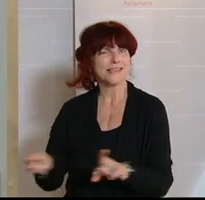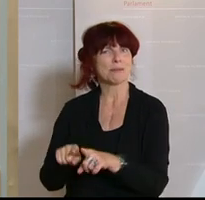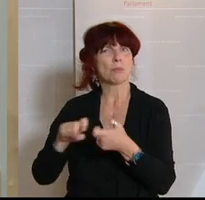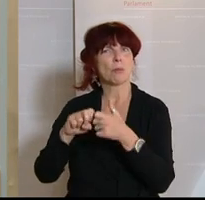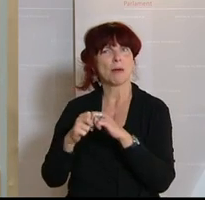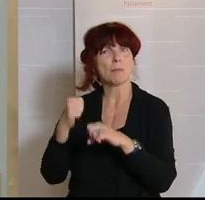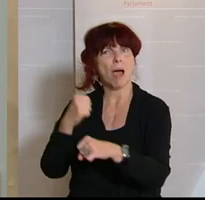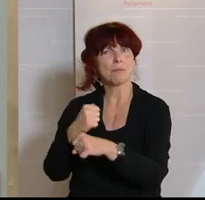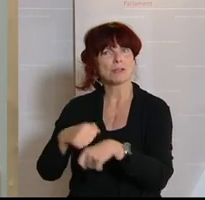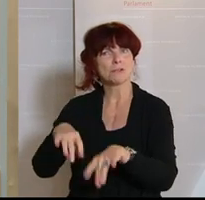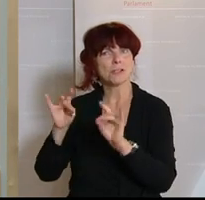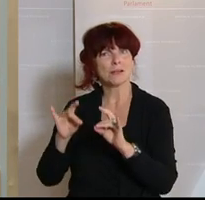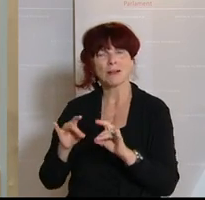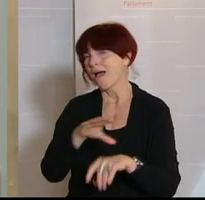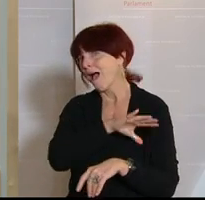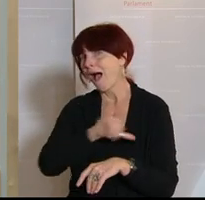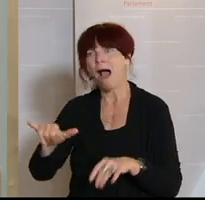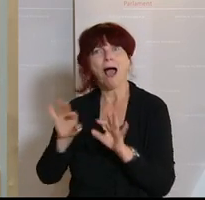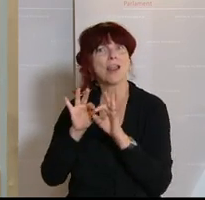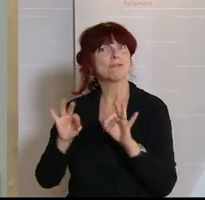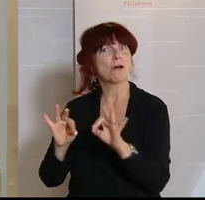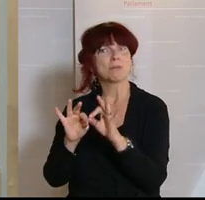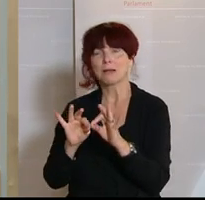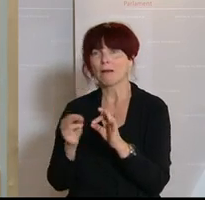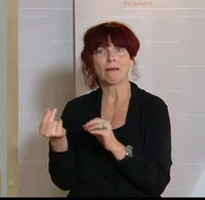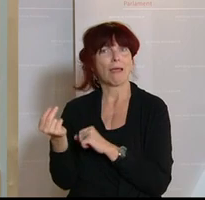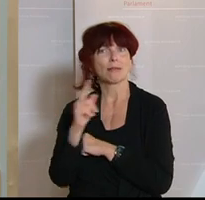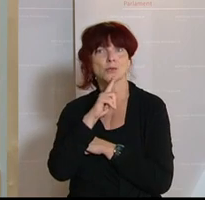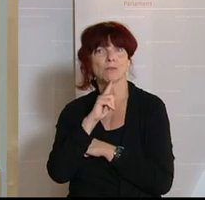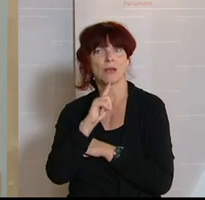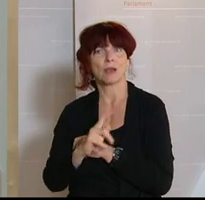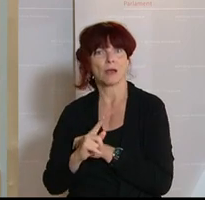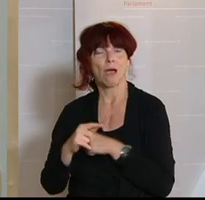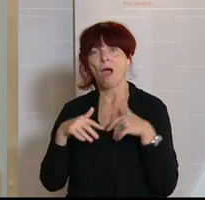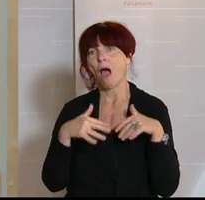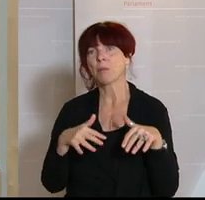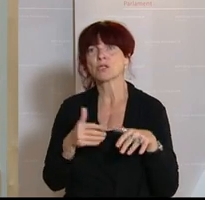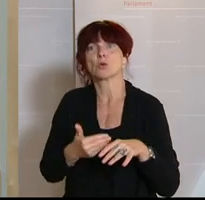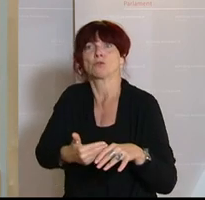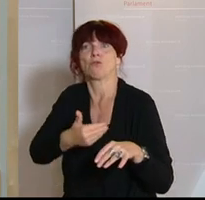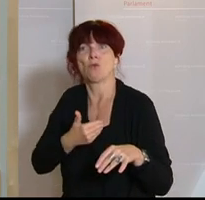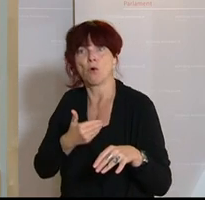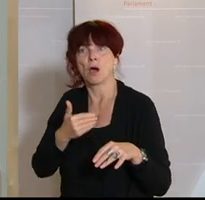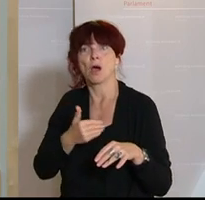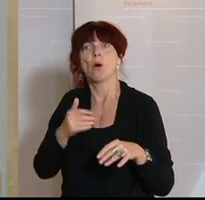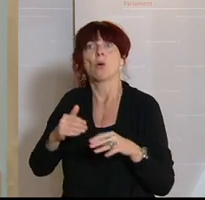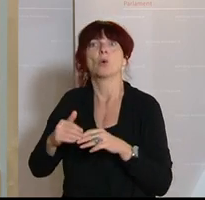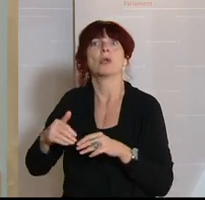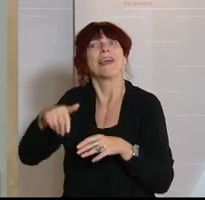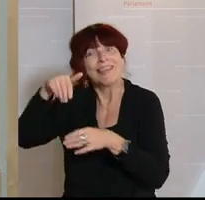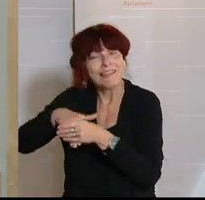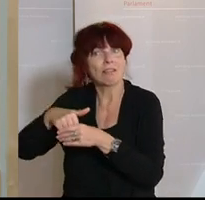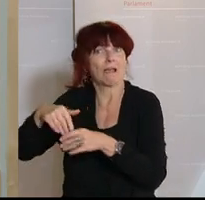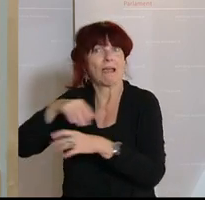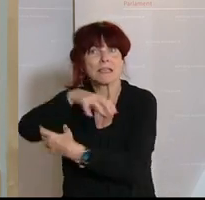Für alle Familien ist die finanzielle Situation angespannt, ob arbeitslos vor der Krise oder arbeitslos durch die Krise.